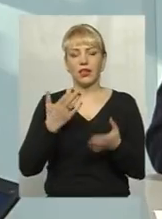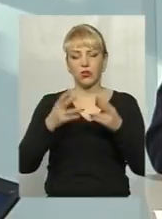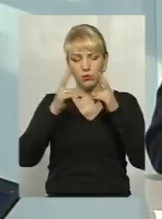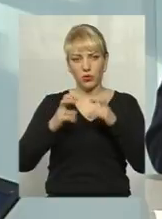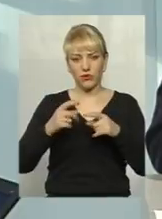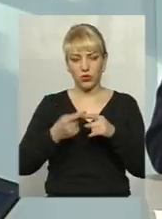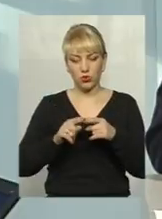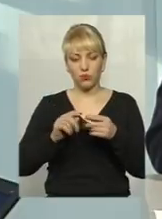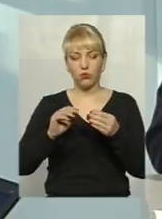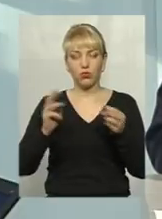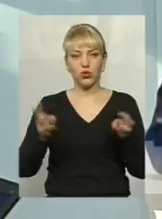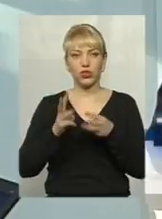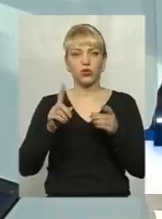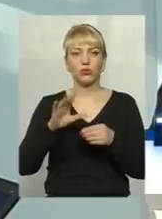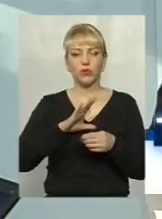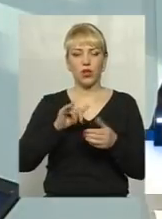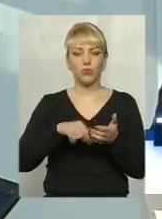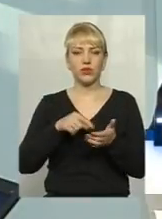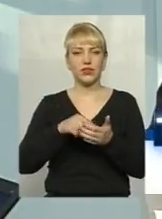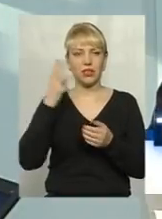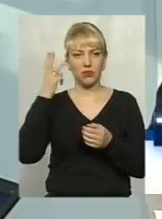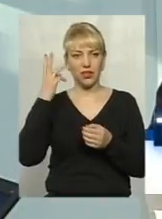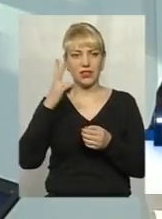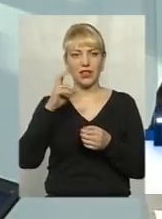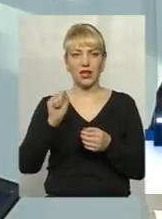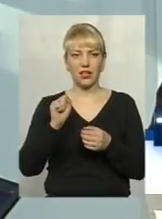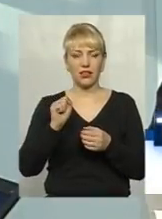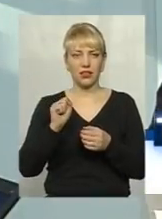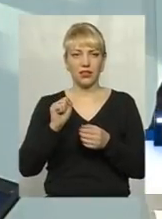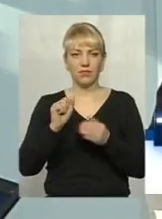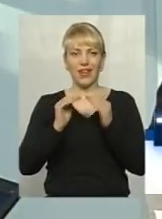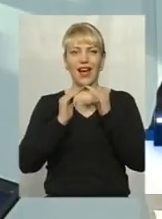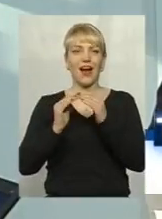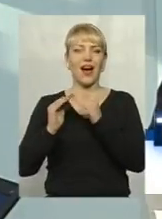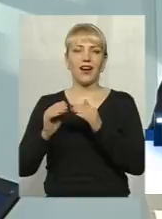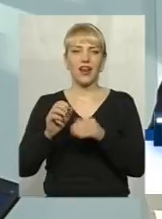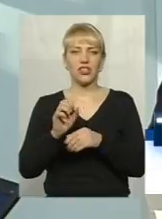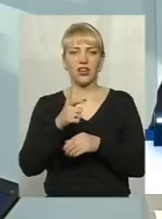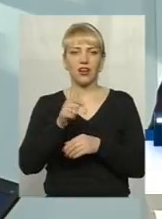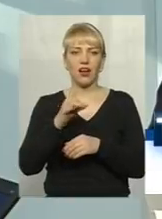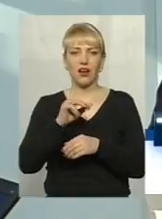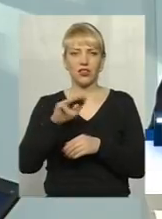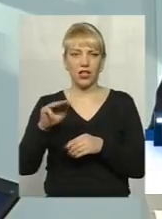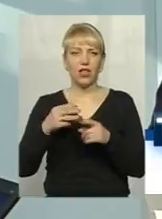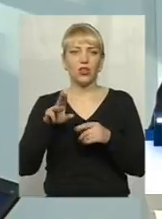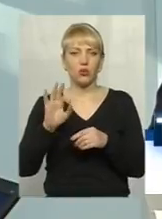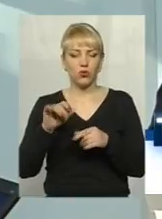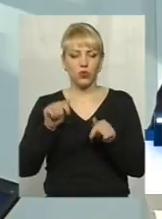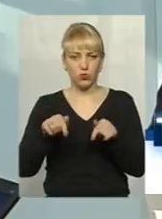цю пожежу, що була в місті Хмельницькому, саме на гаражах, тут, звичайно,